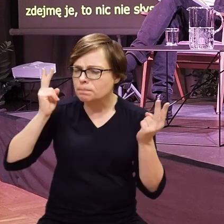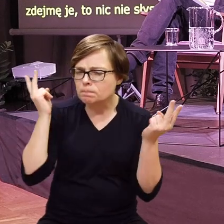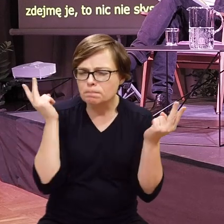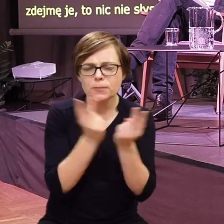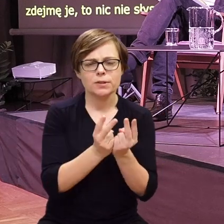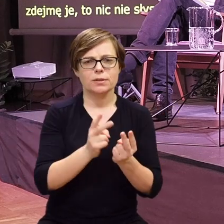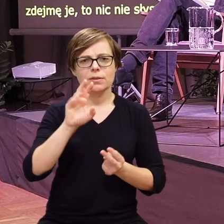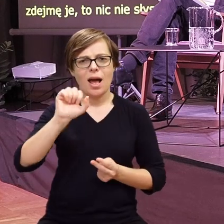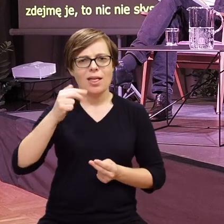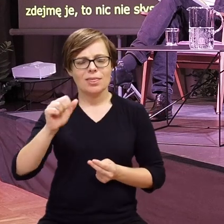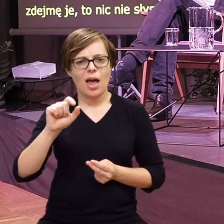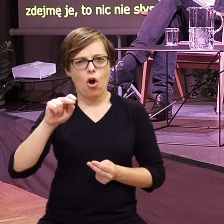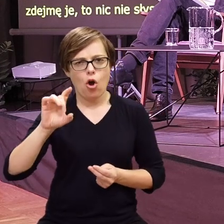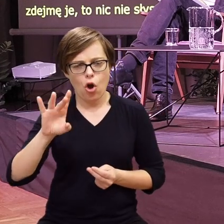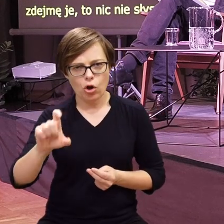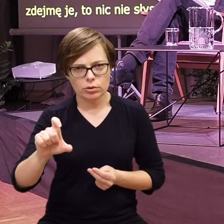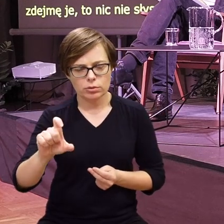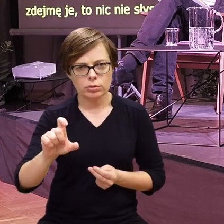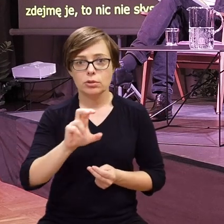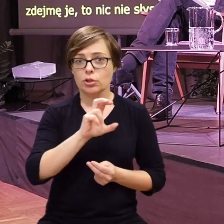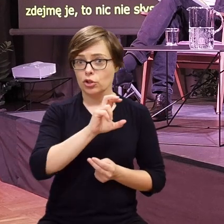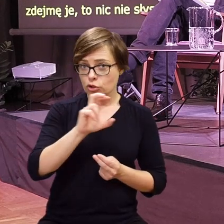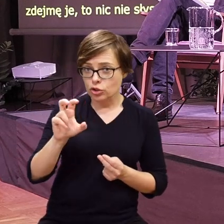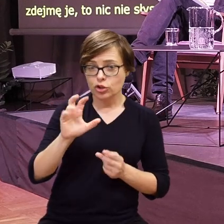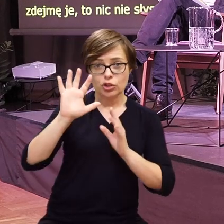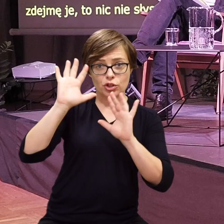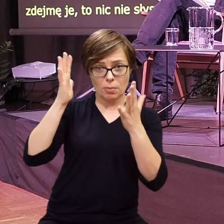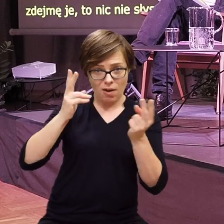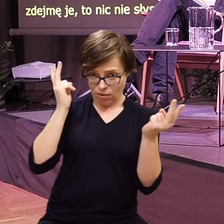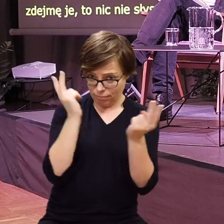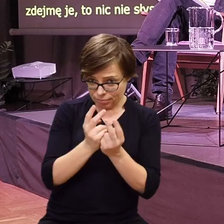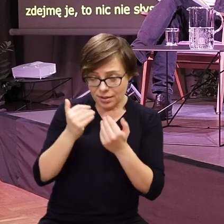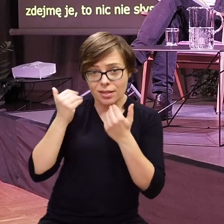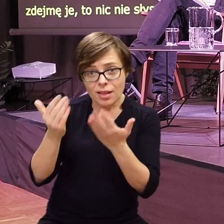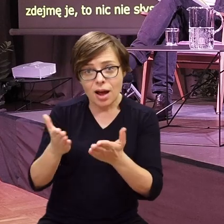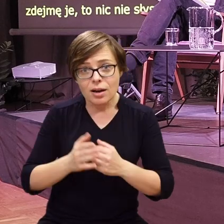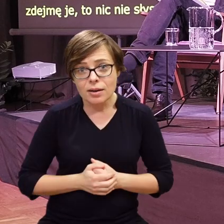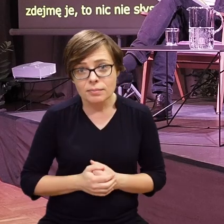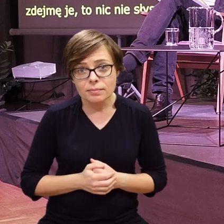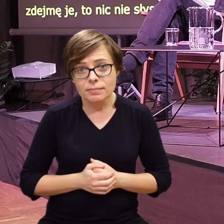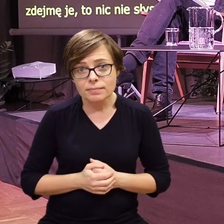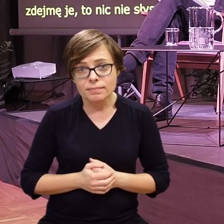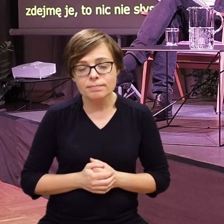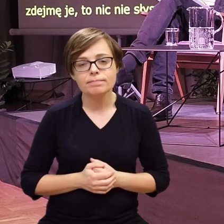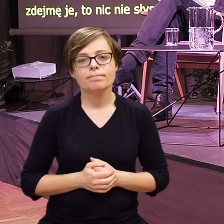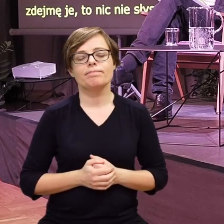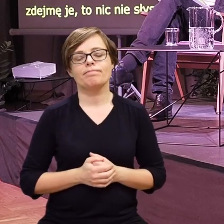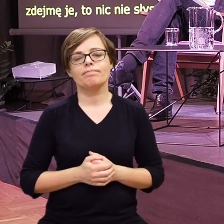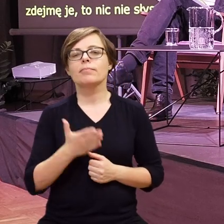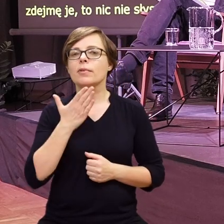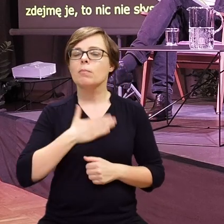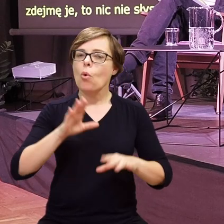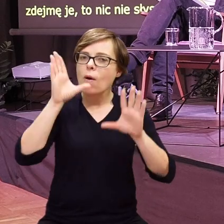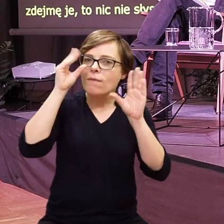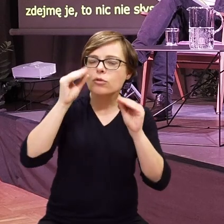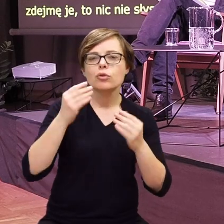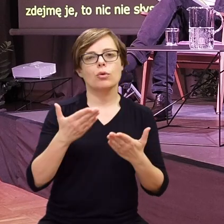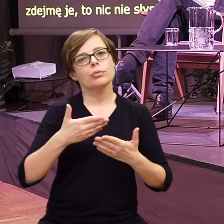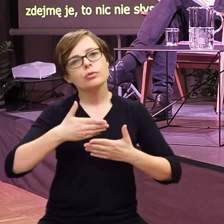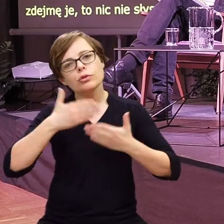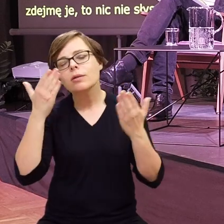samo jak Anna Goc, czy byłyby również takie brawa? Miłego wieczoru, dnia,